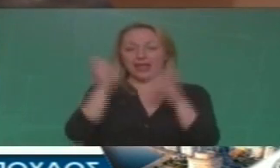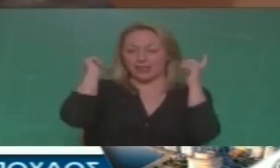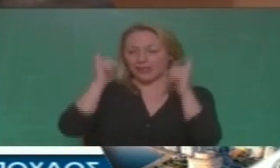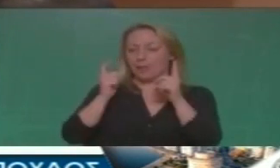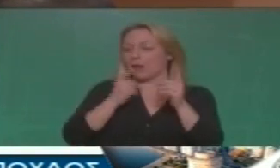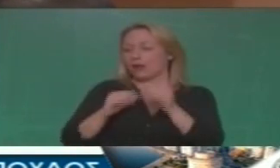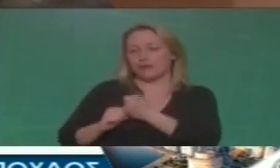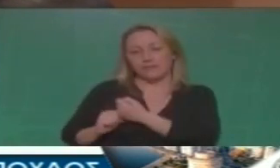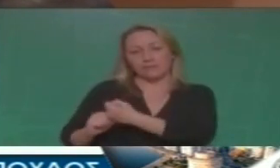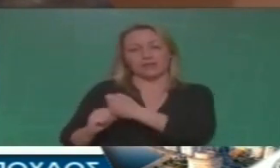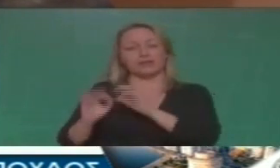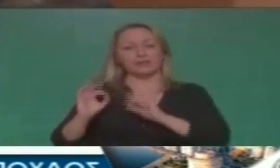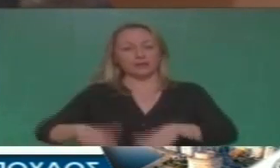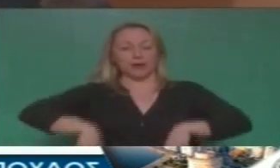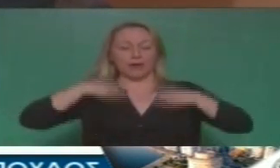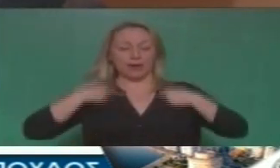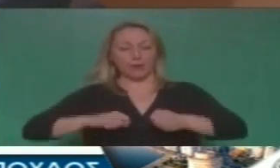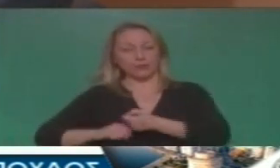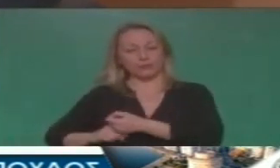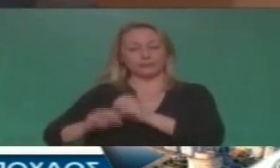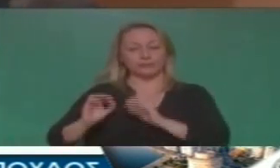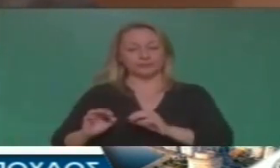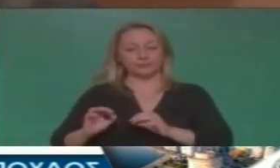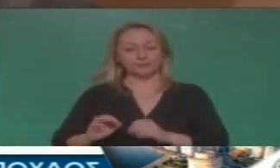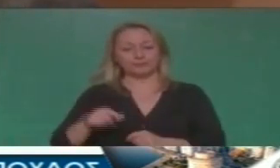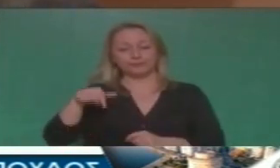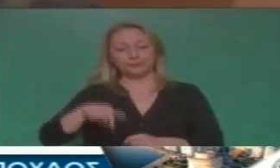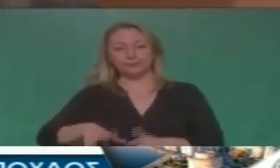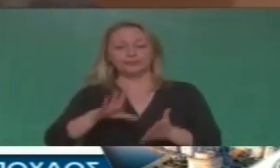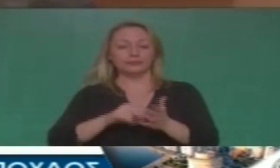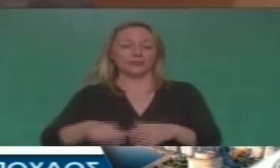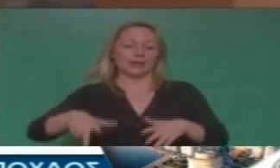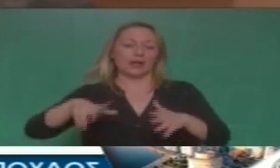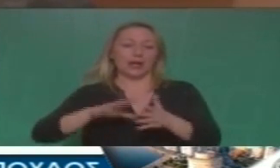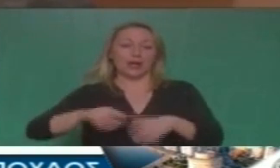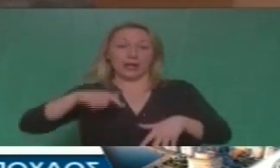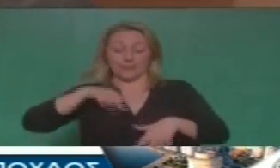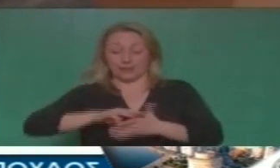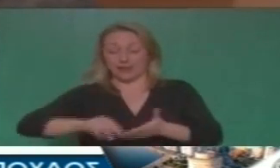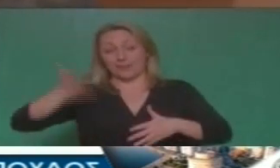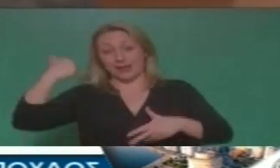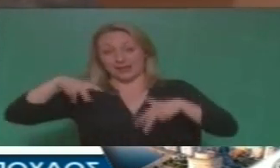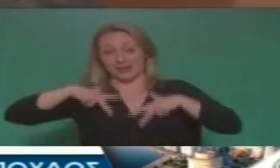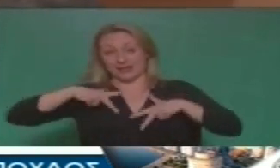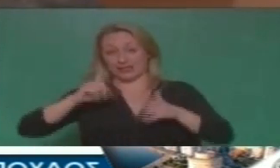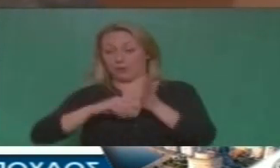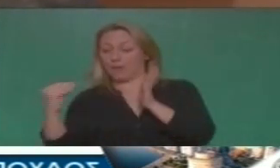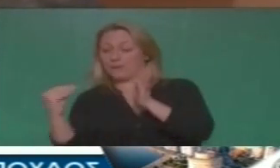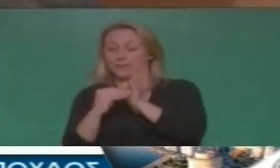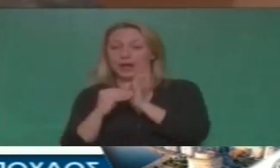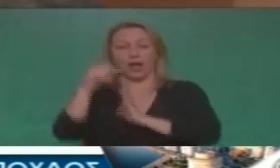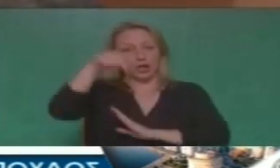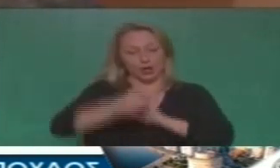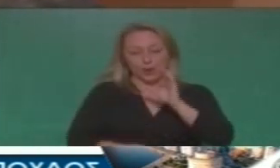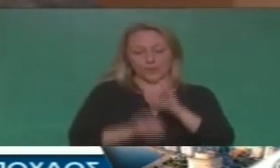και του κεφαλαίου βέβαια και όλων των υπόλοιπων Ο ένας νομοθετεί, ο άλλος υλοποιεί Διευκολύθηκε πάρα